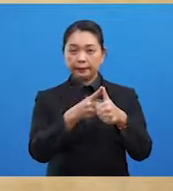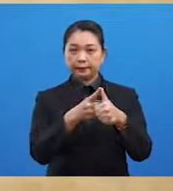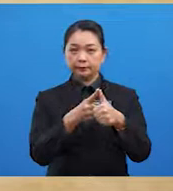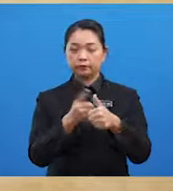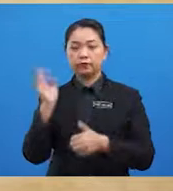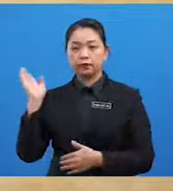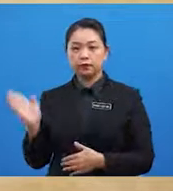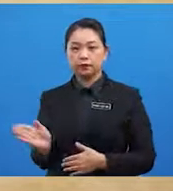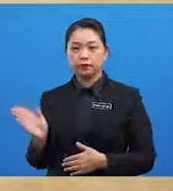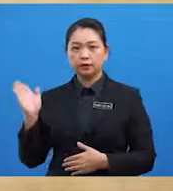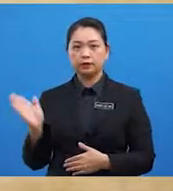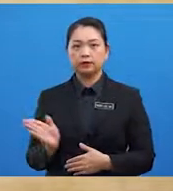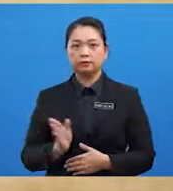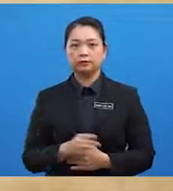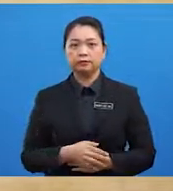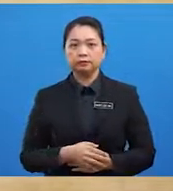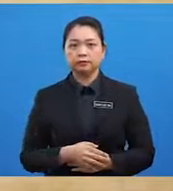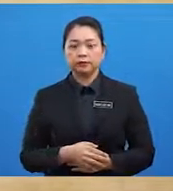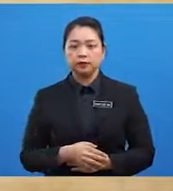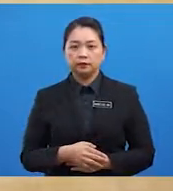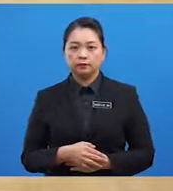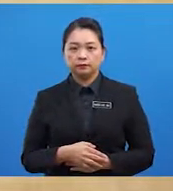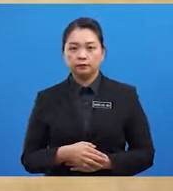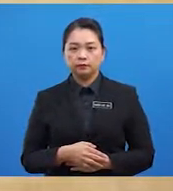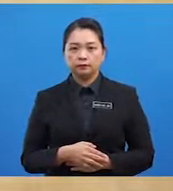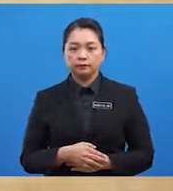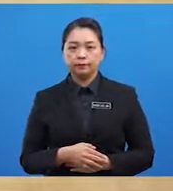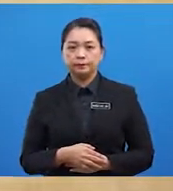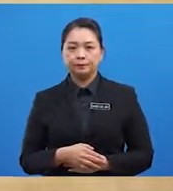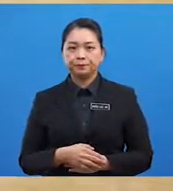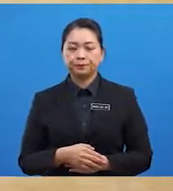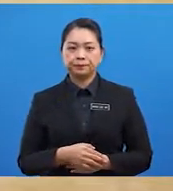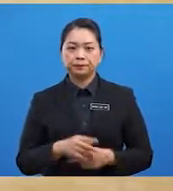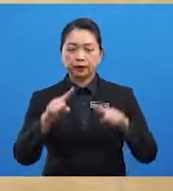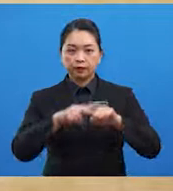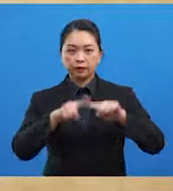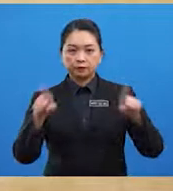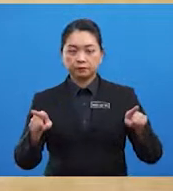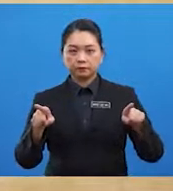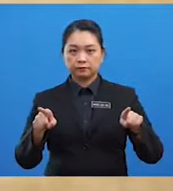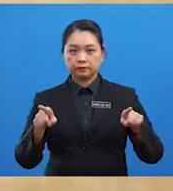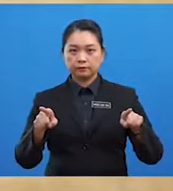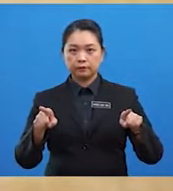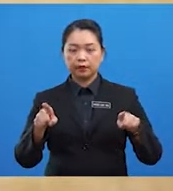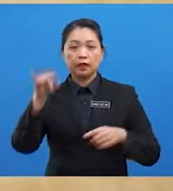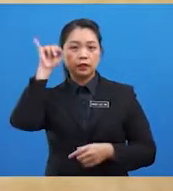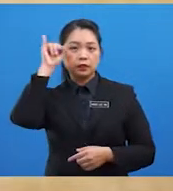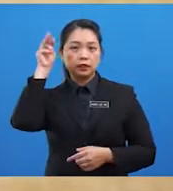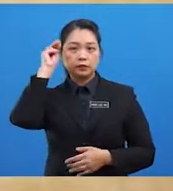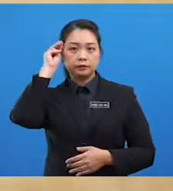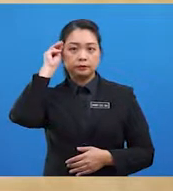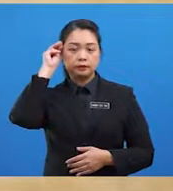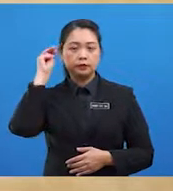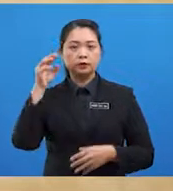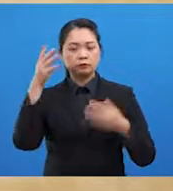Claudius Ptolemus ataupun Ptolemy Namun begitu Ibn Majid